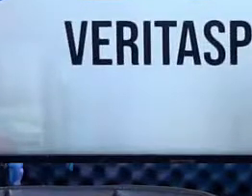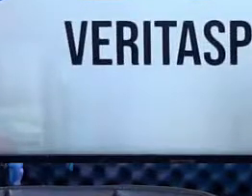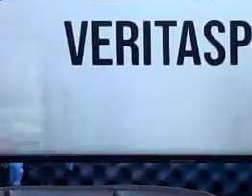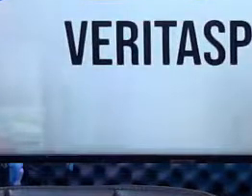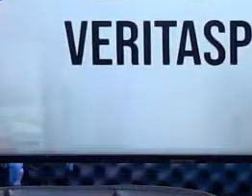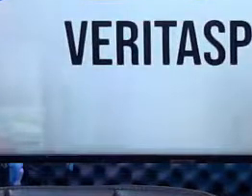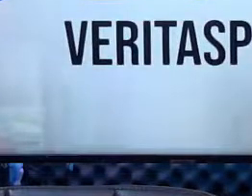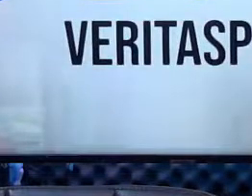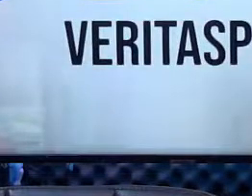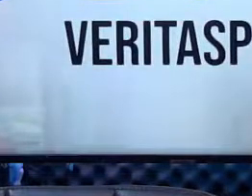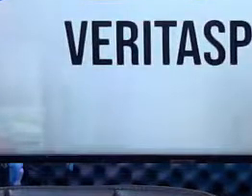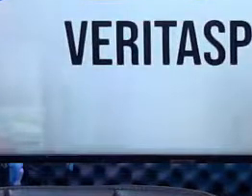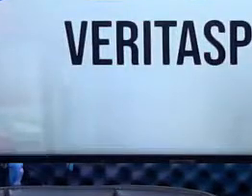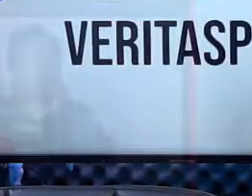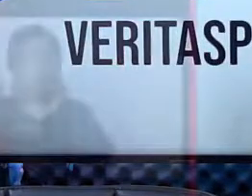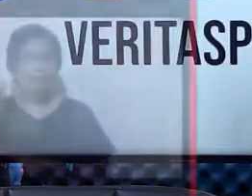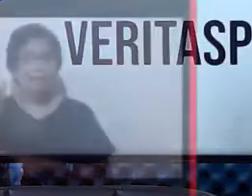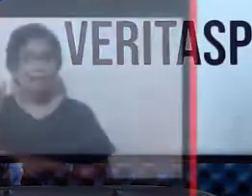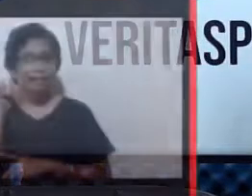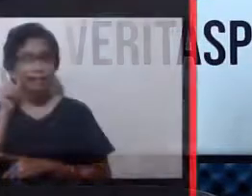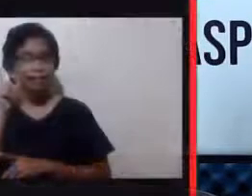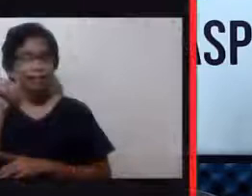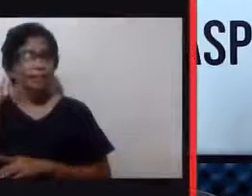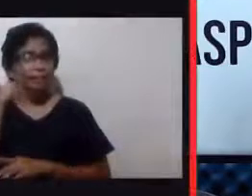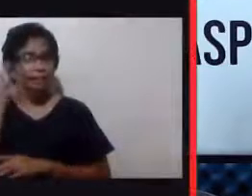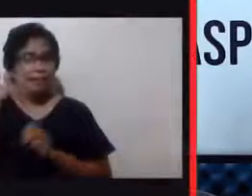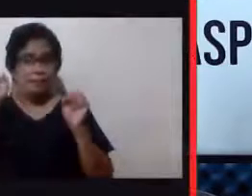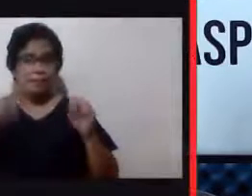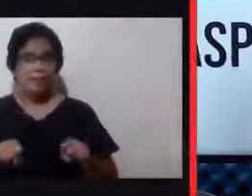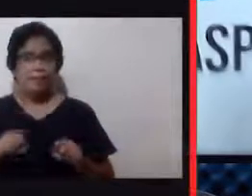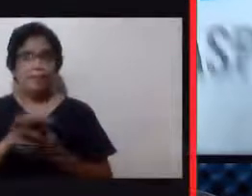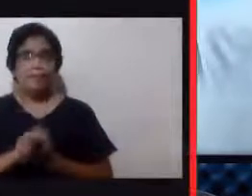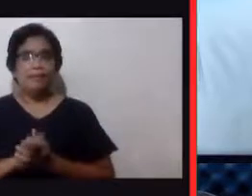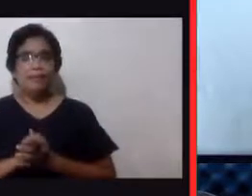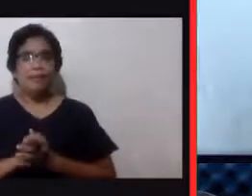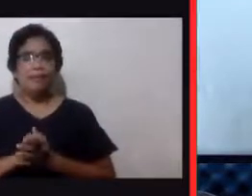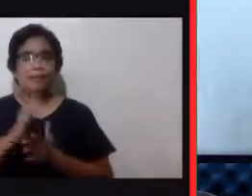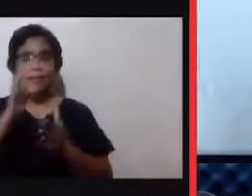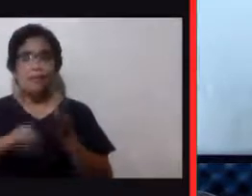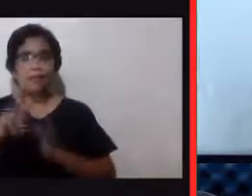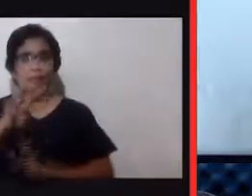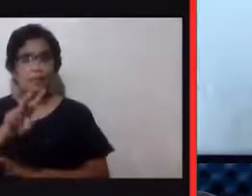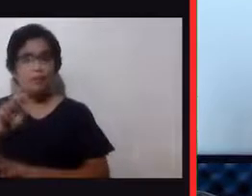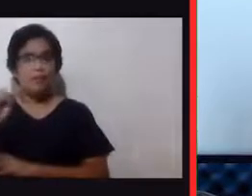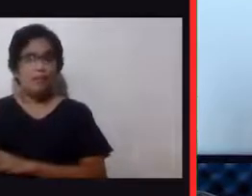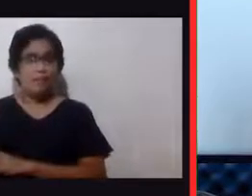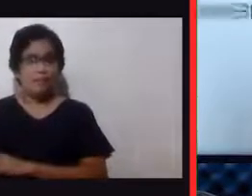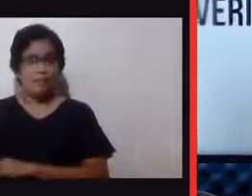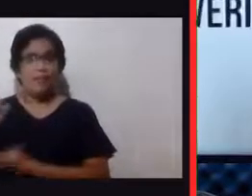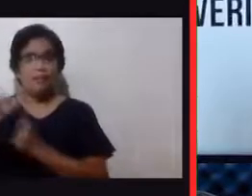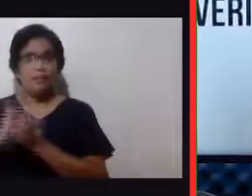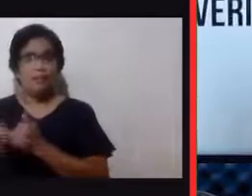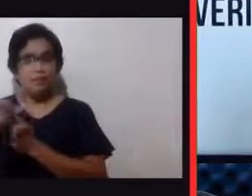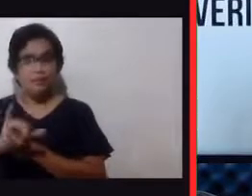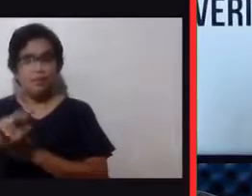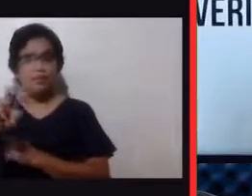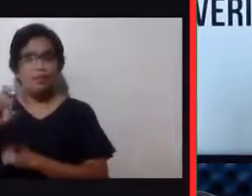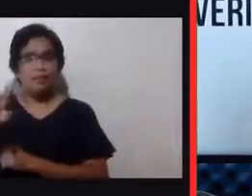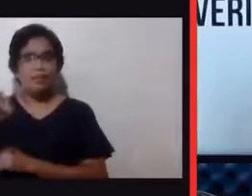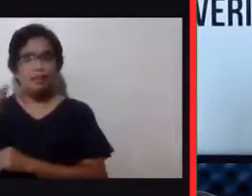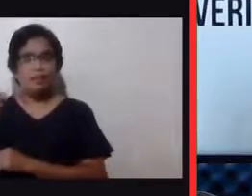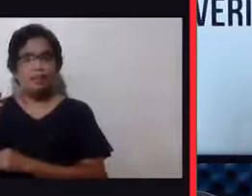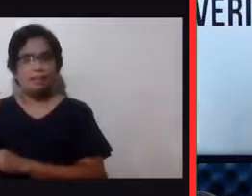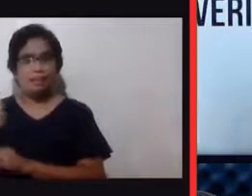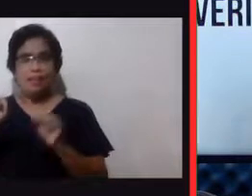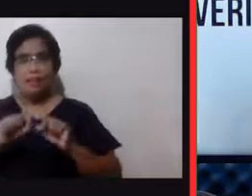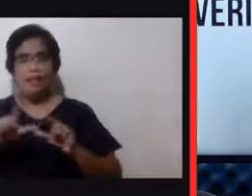po sa Sky Cable Channel 211. Nandyan nga po tayo sa YouTube, Veritas 846 Livestream. Nandyan din po tayo